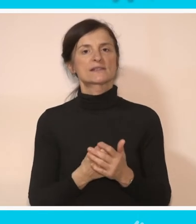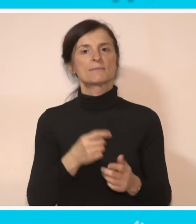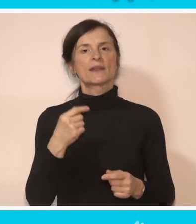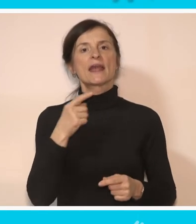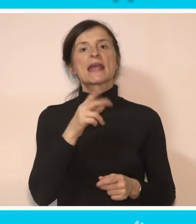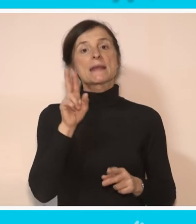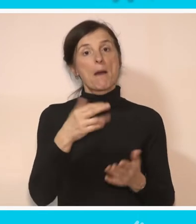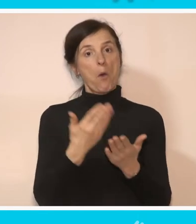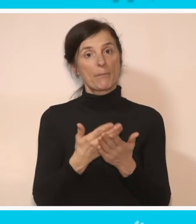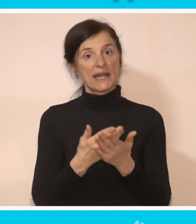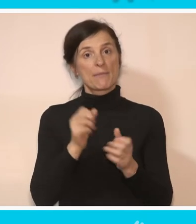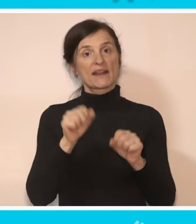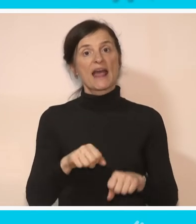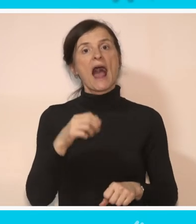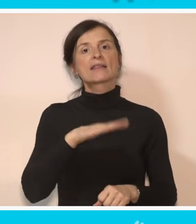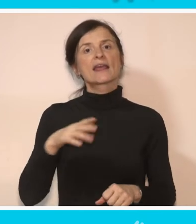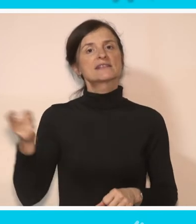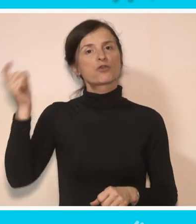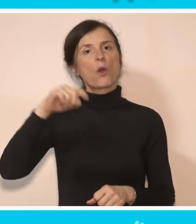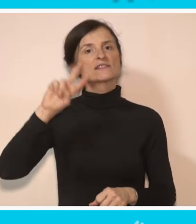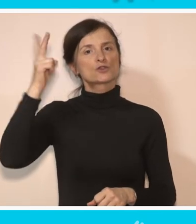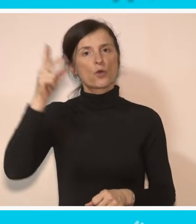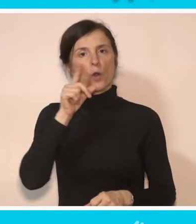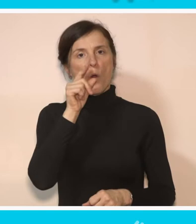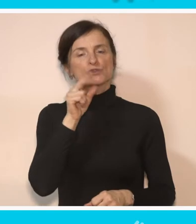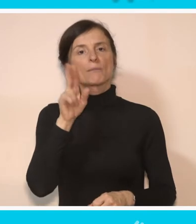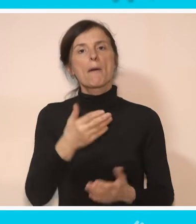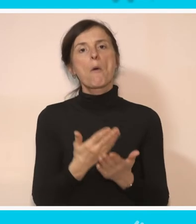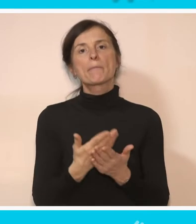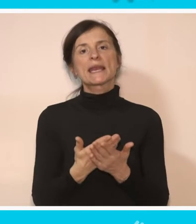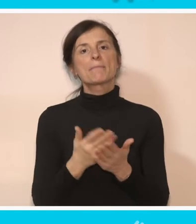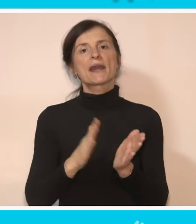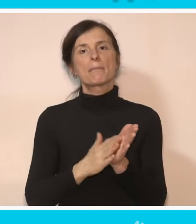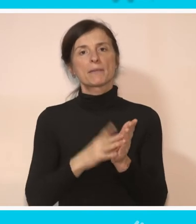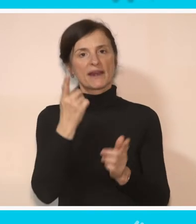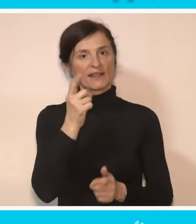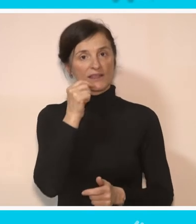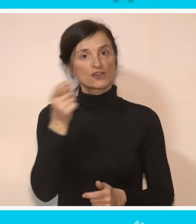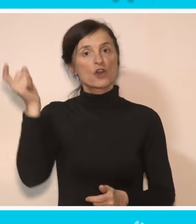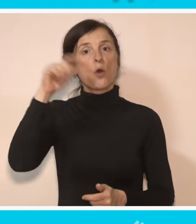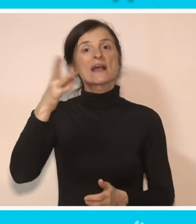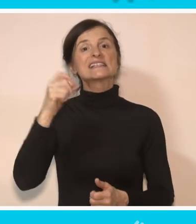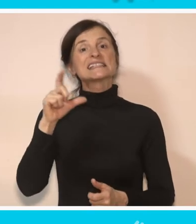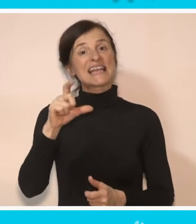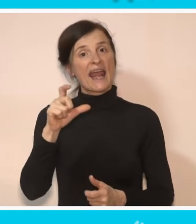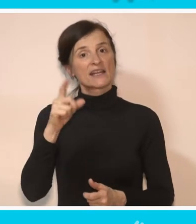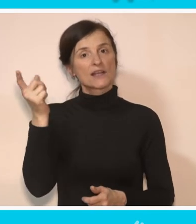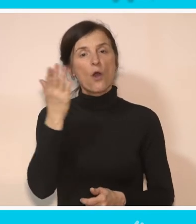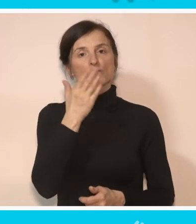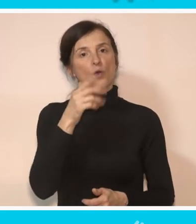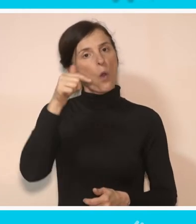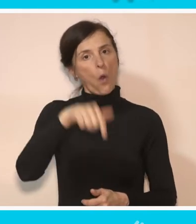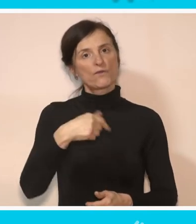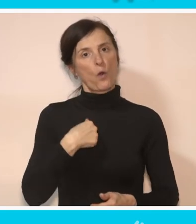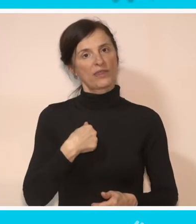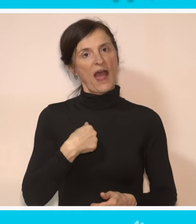Mi imamo primere da nam deca dolaze iz drugih opština. Imamo primere, recimo, dečak nam dolazi iz Sjenice u školu